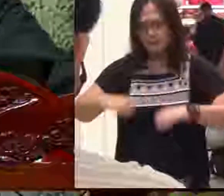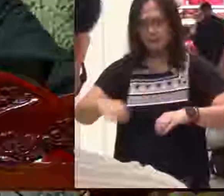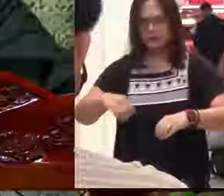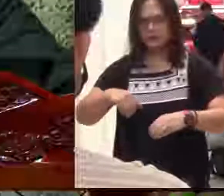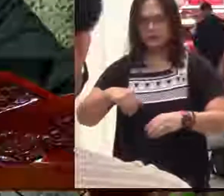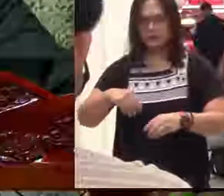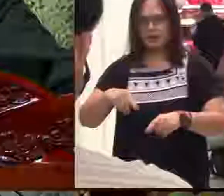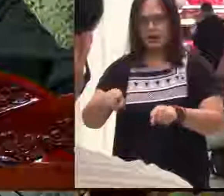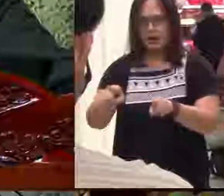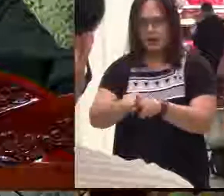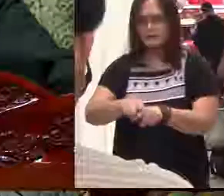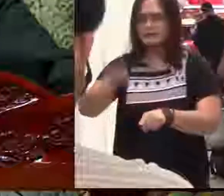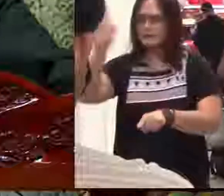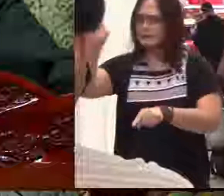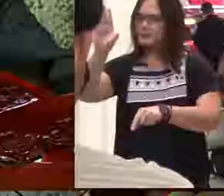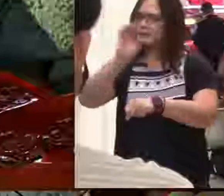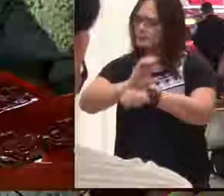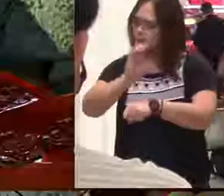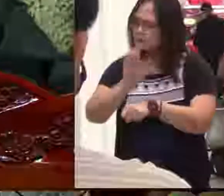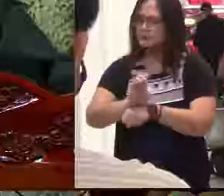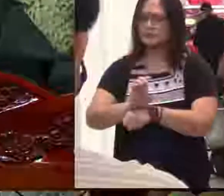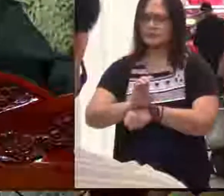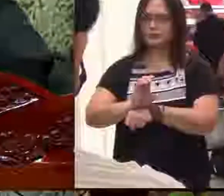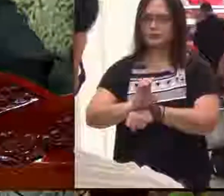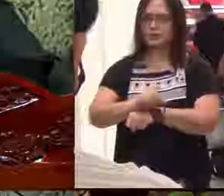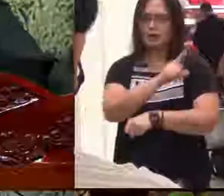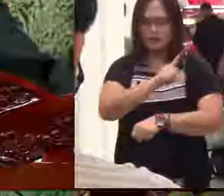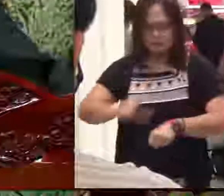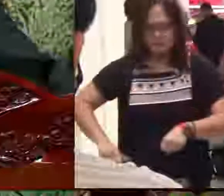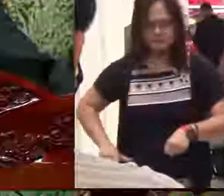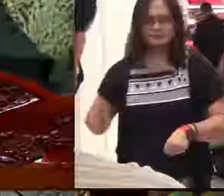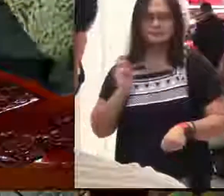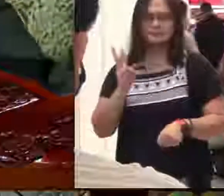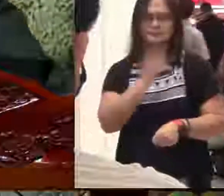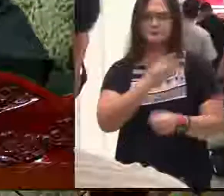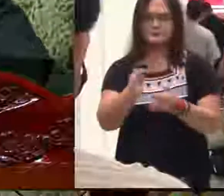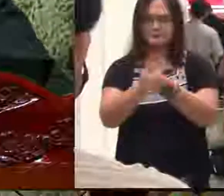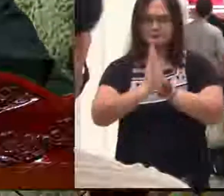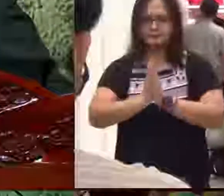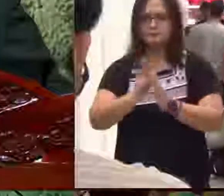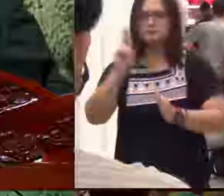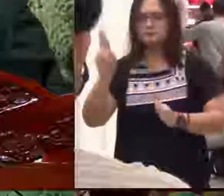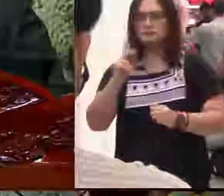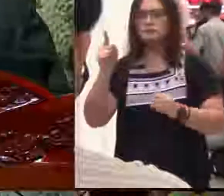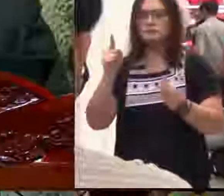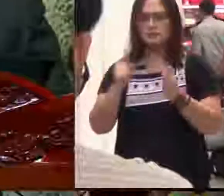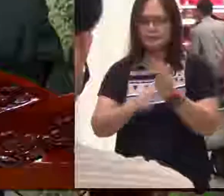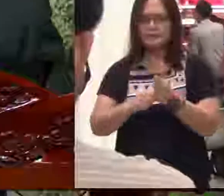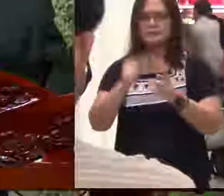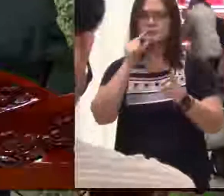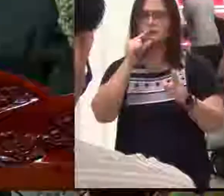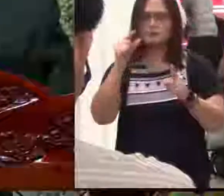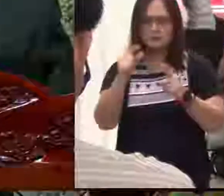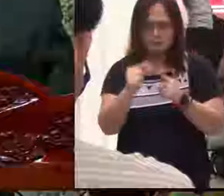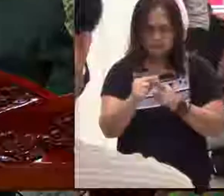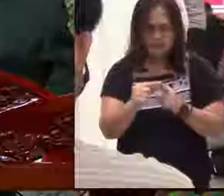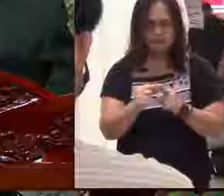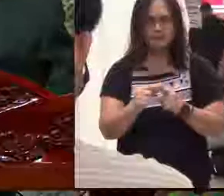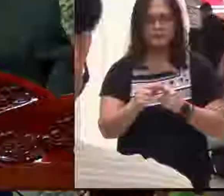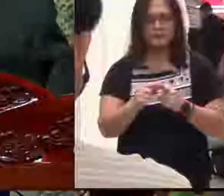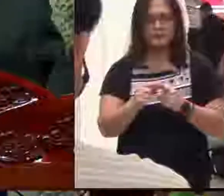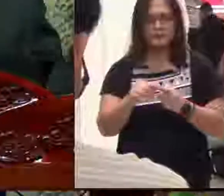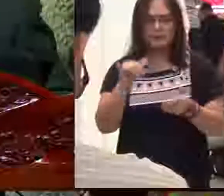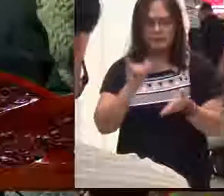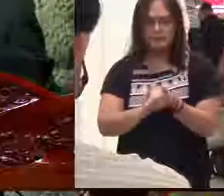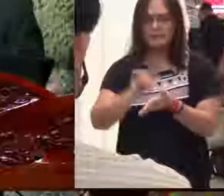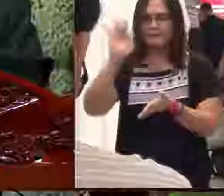iyong eklisya. Dalangin din po namin Panginoon na gamitin mo ang mensaheng ito upang ang katotohanan